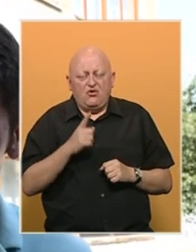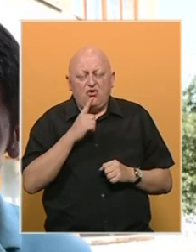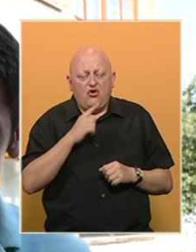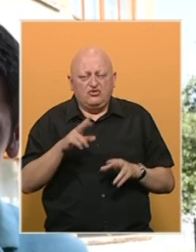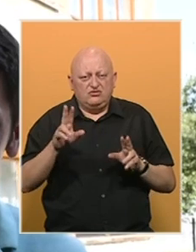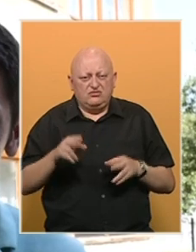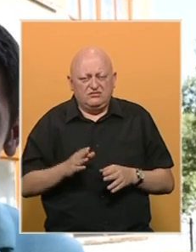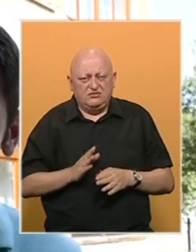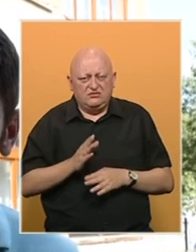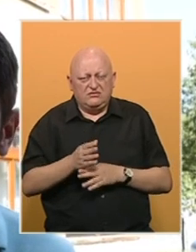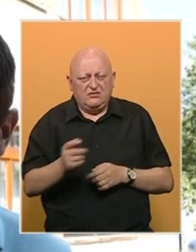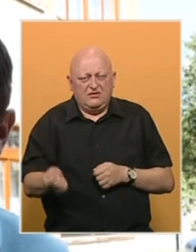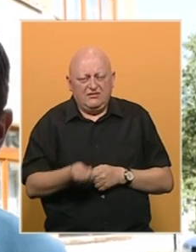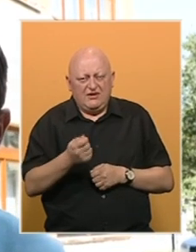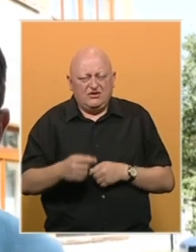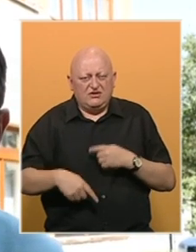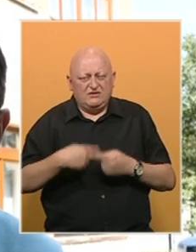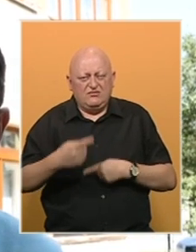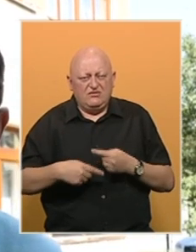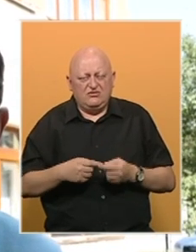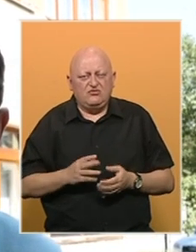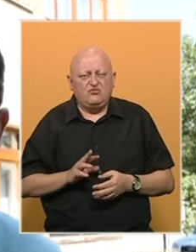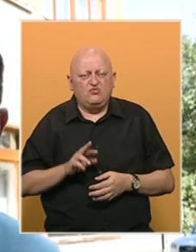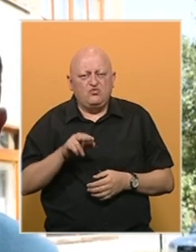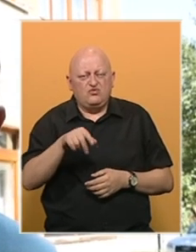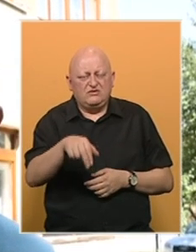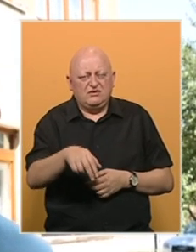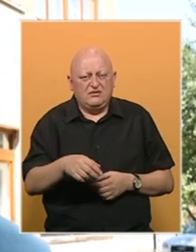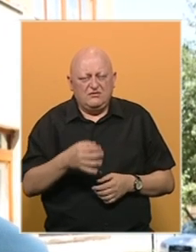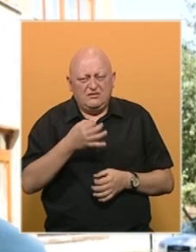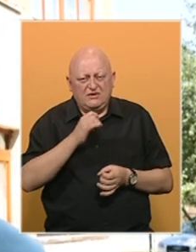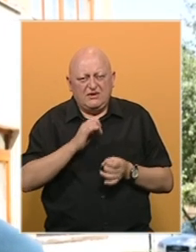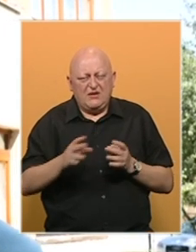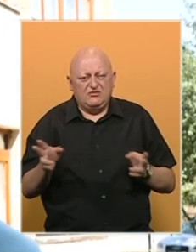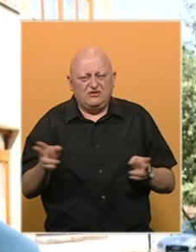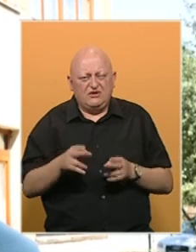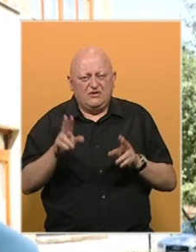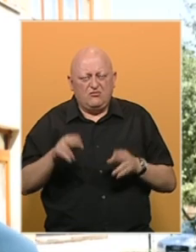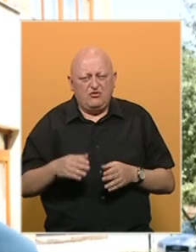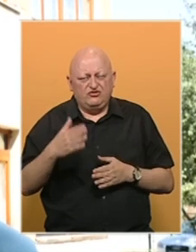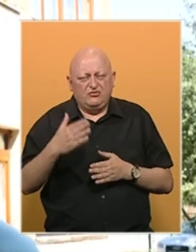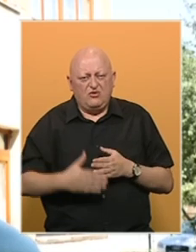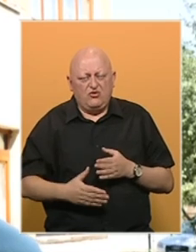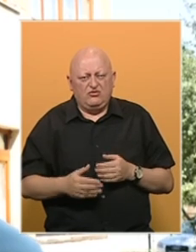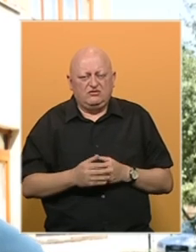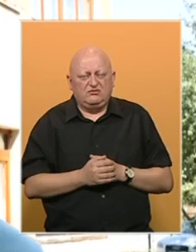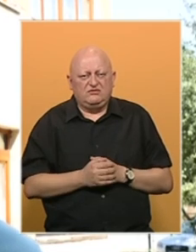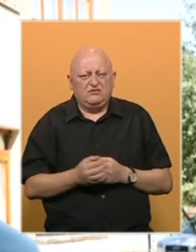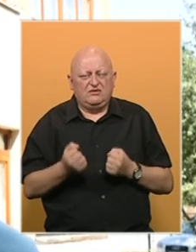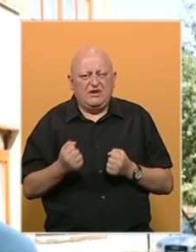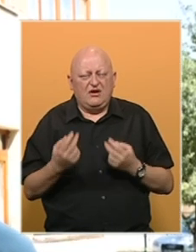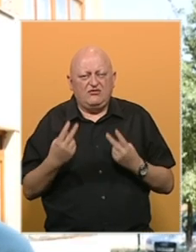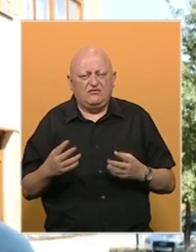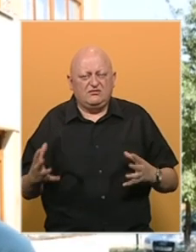će omogućiti pristup vatrogasne mehanizacije uslijediti u najbržem, najkraćem mogućem roku, jer je jako